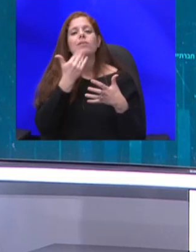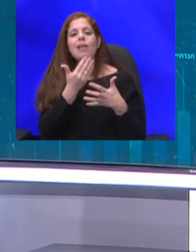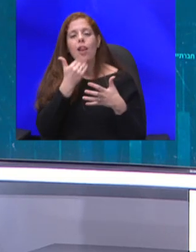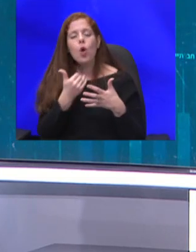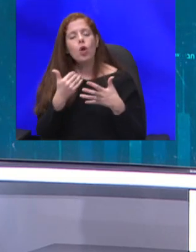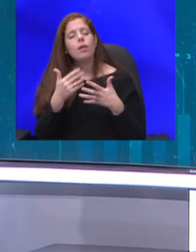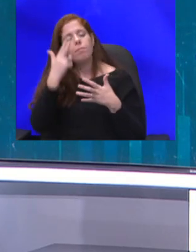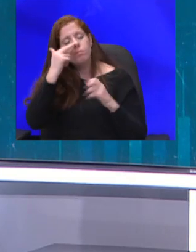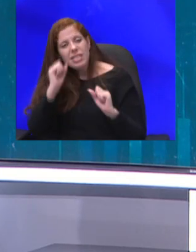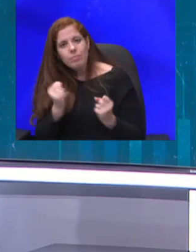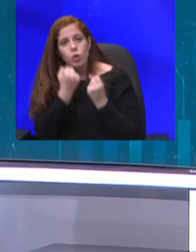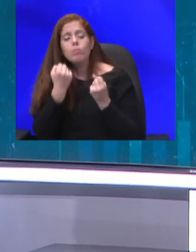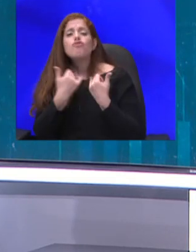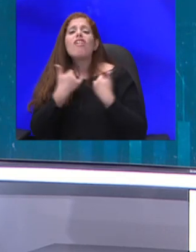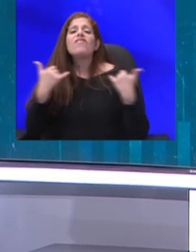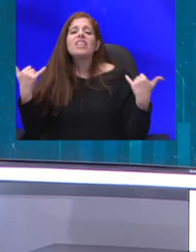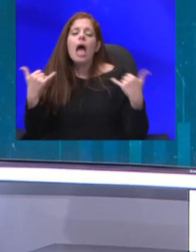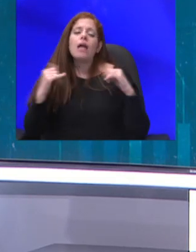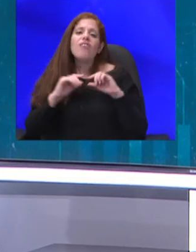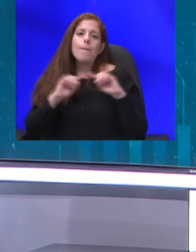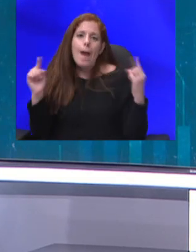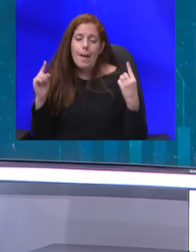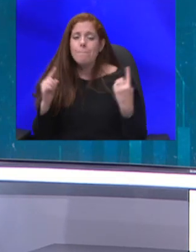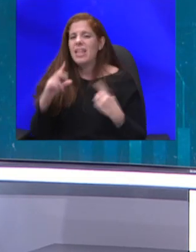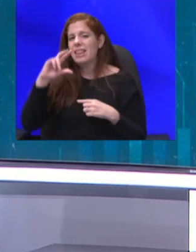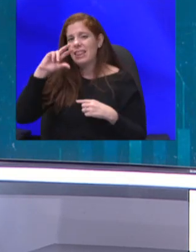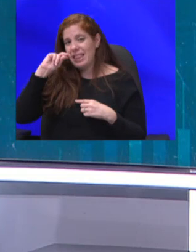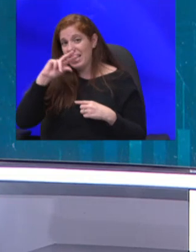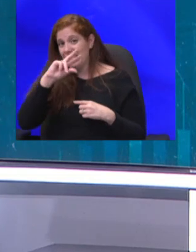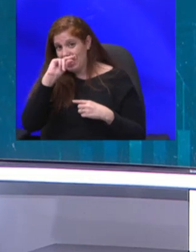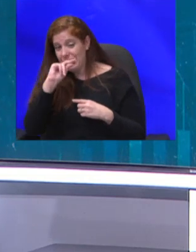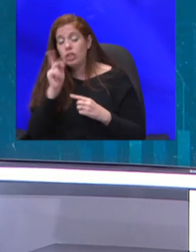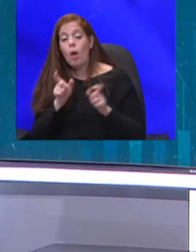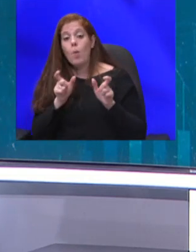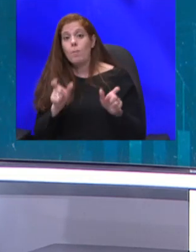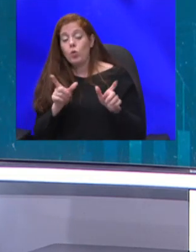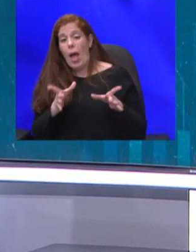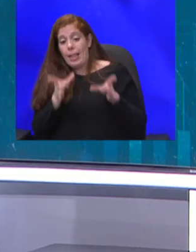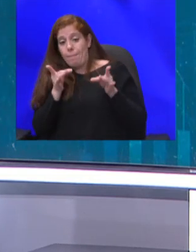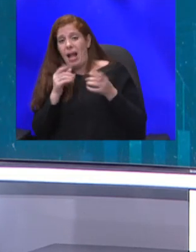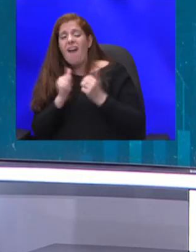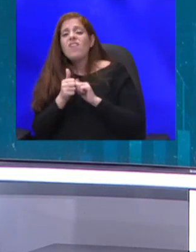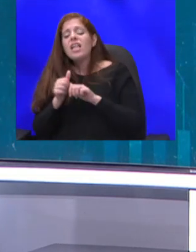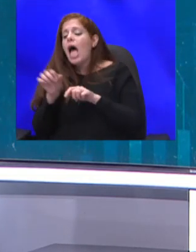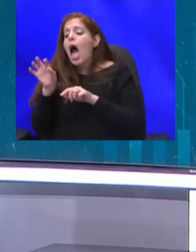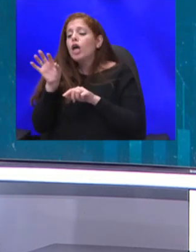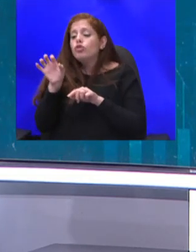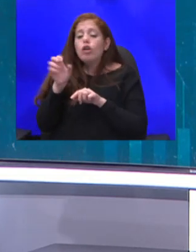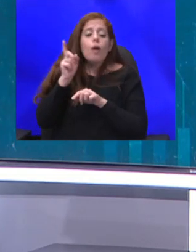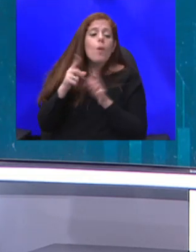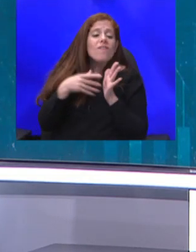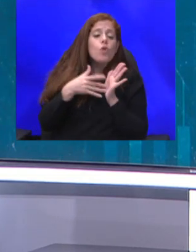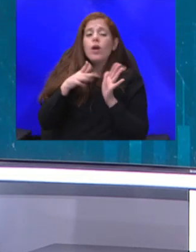קורונה אחרים מתרסיס שאמור למנוע הדבקה דרך האף ועד חיישן שבודק אם יש נגיפי קורונה בחדר נוברי ובני